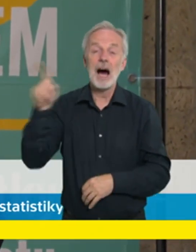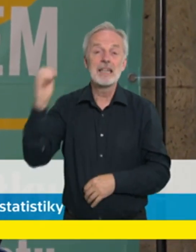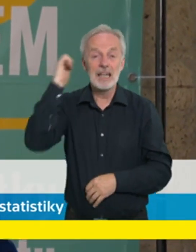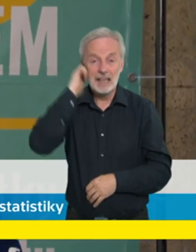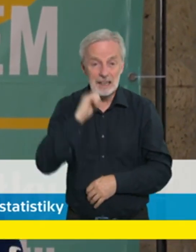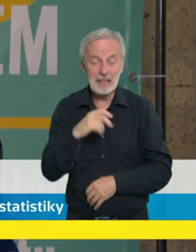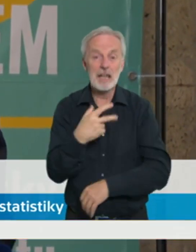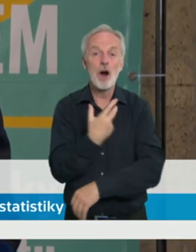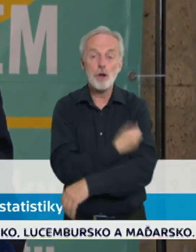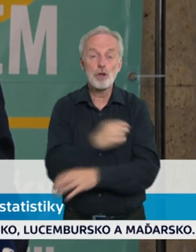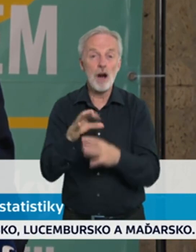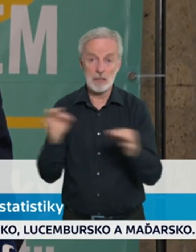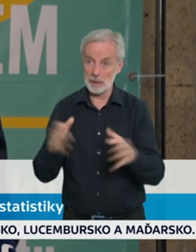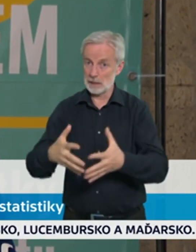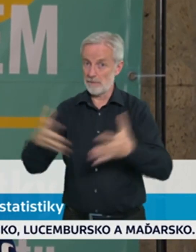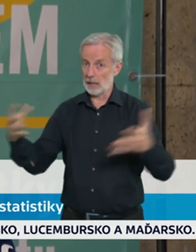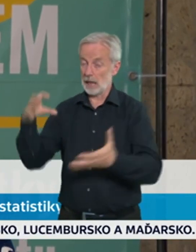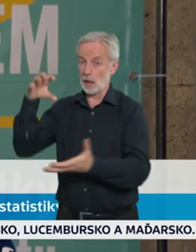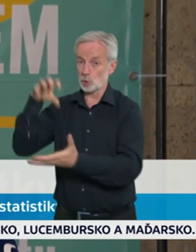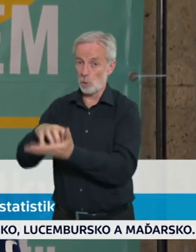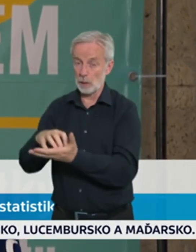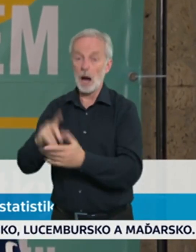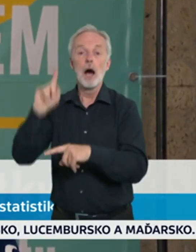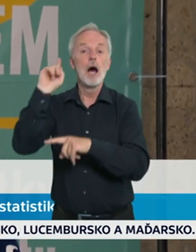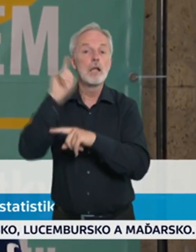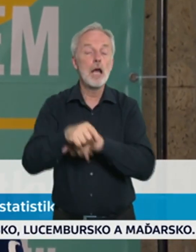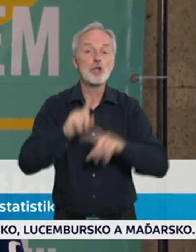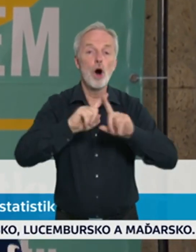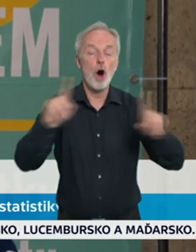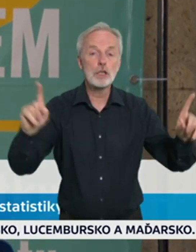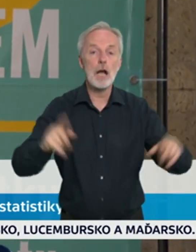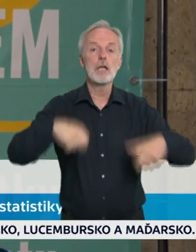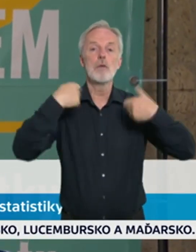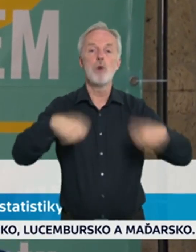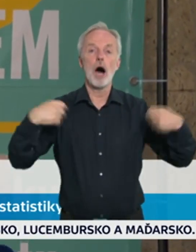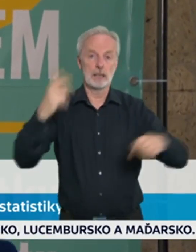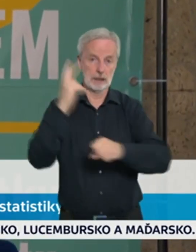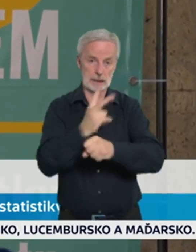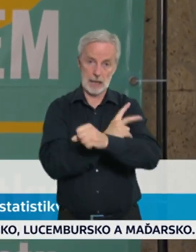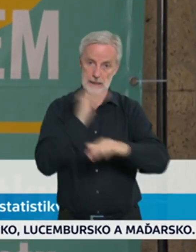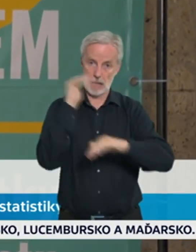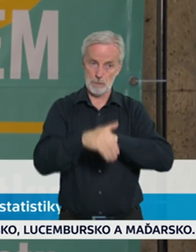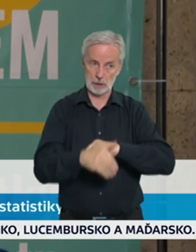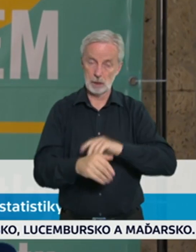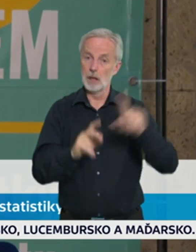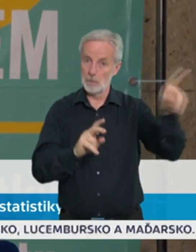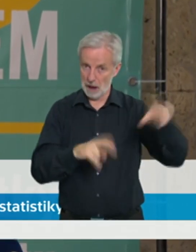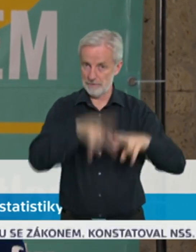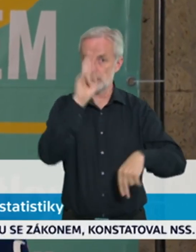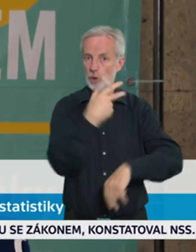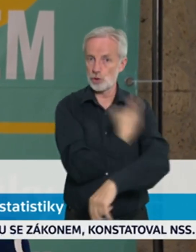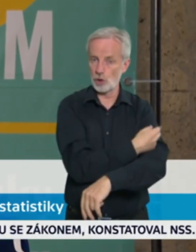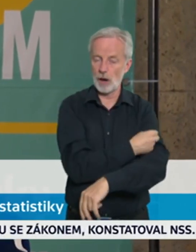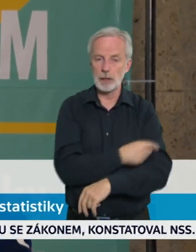velká proti tomu, co vidíme v řadě vyspěvých západních zemí. Tak to je to v grafech, ten růst je, myslím,